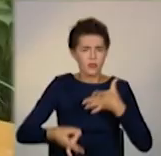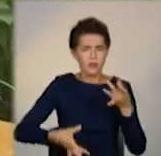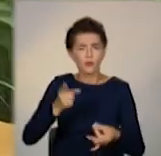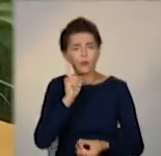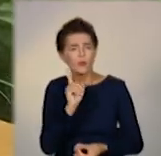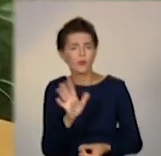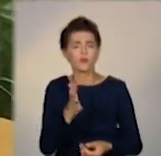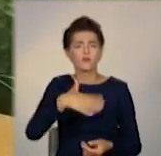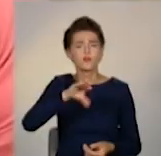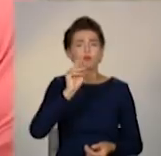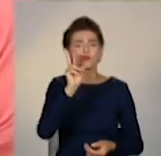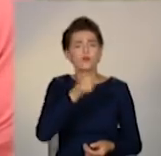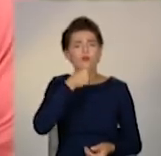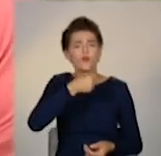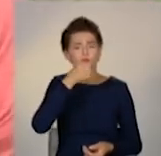люди пам'ятають зовсім інше.